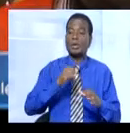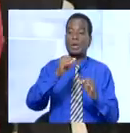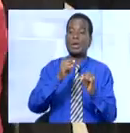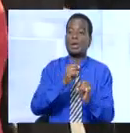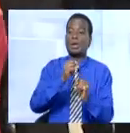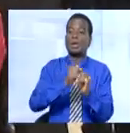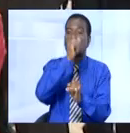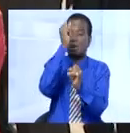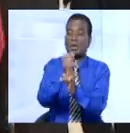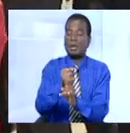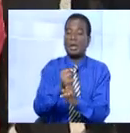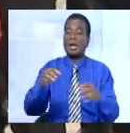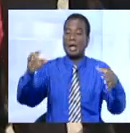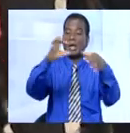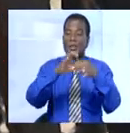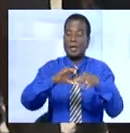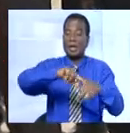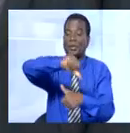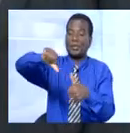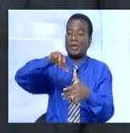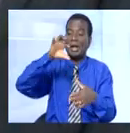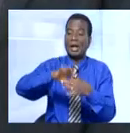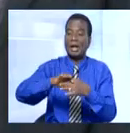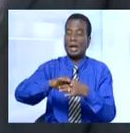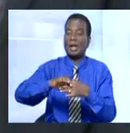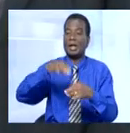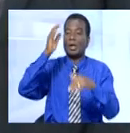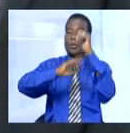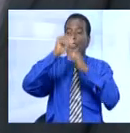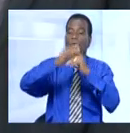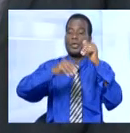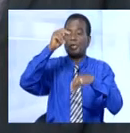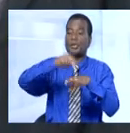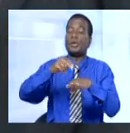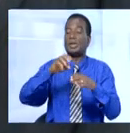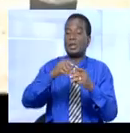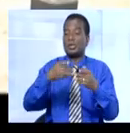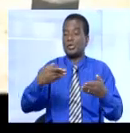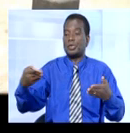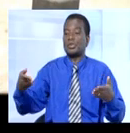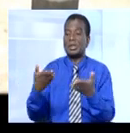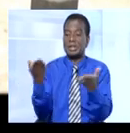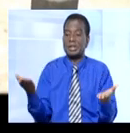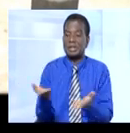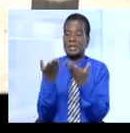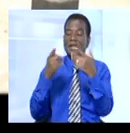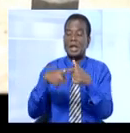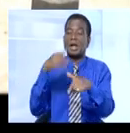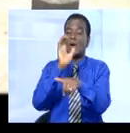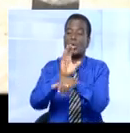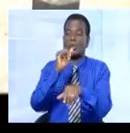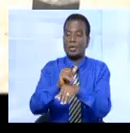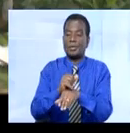associée à la réalisation d'infrastructures d'une importance extraordinaire, aussi bien sur le plan social que sur le plan